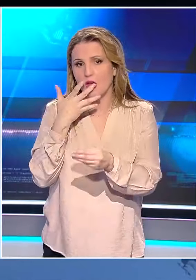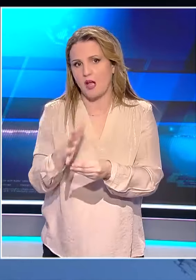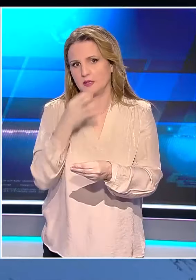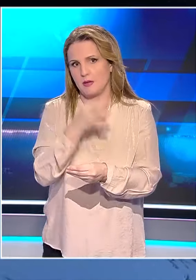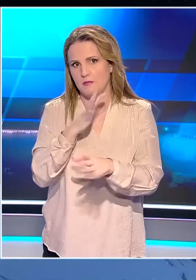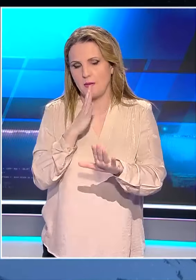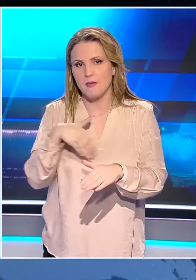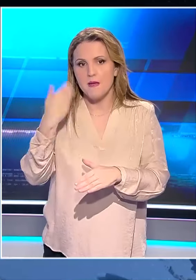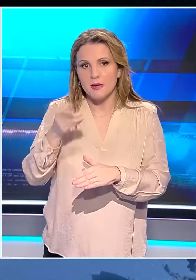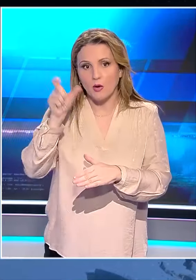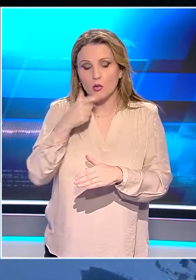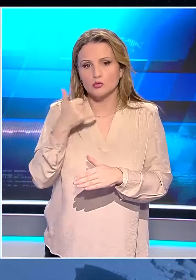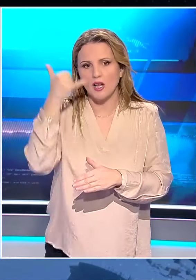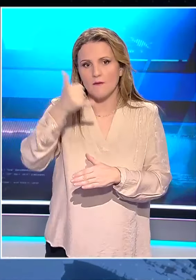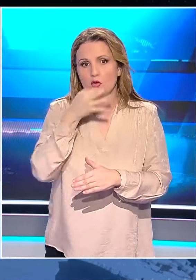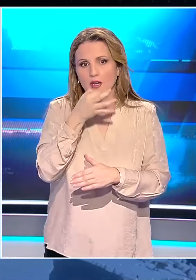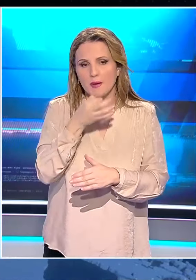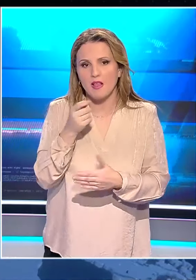λίγη ώρα μετά μίλησαν και τηλεφωνικά.